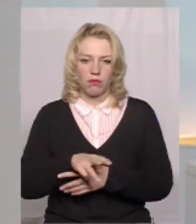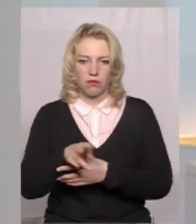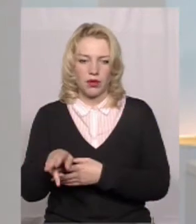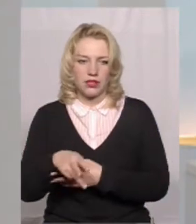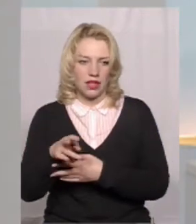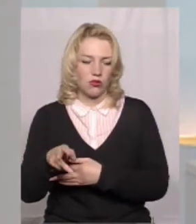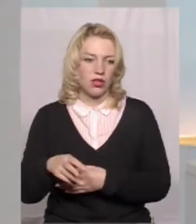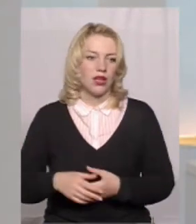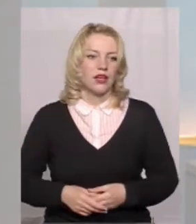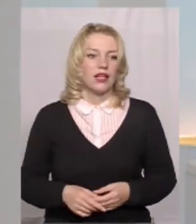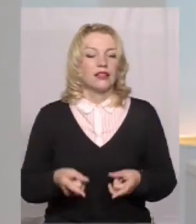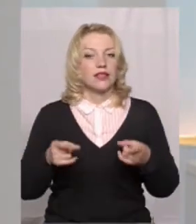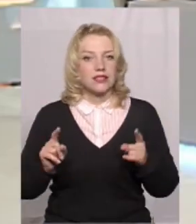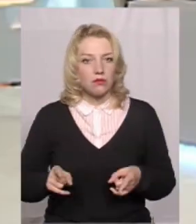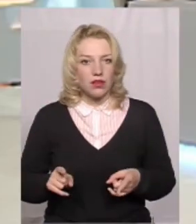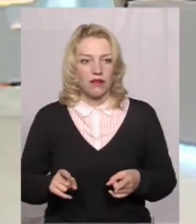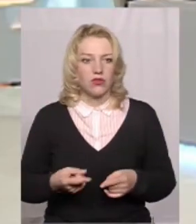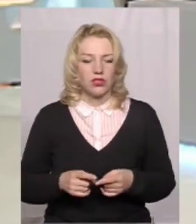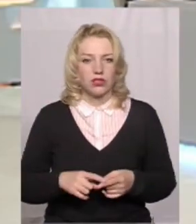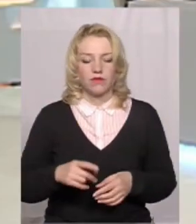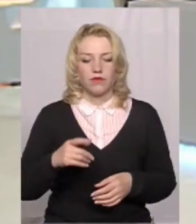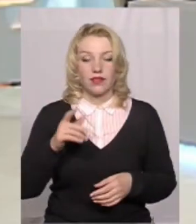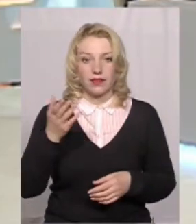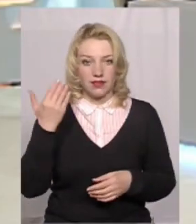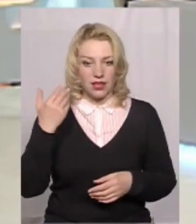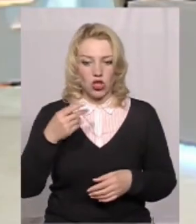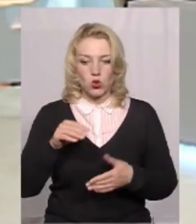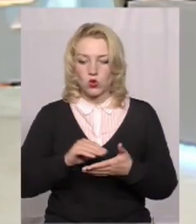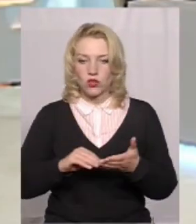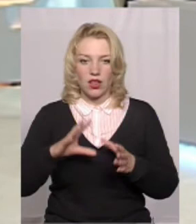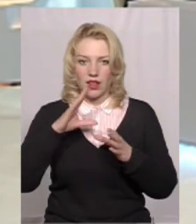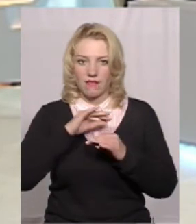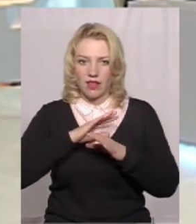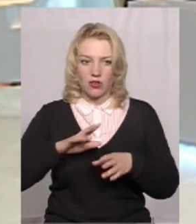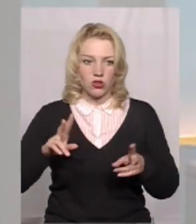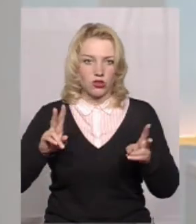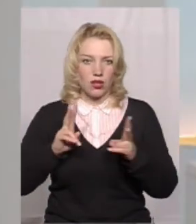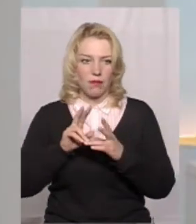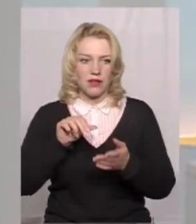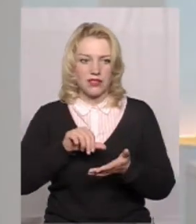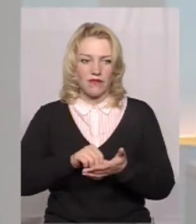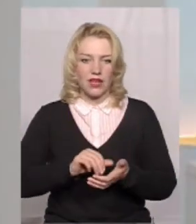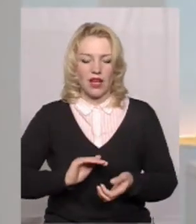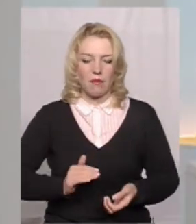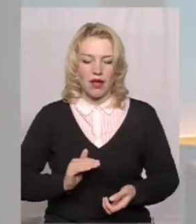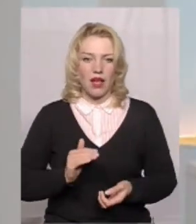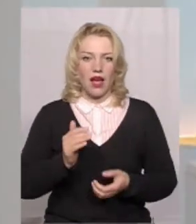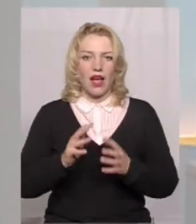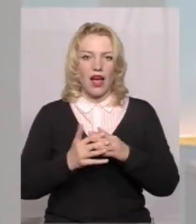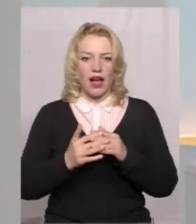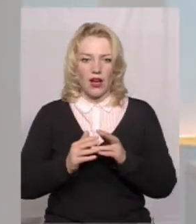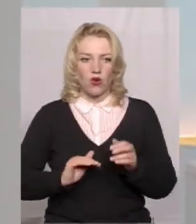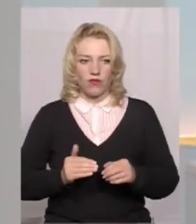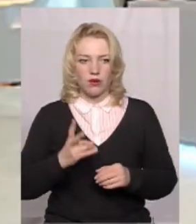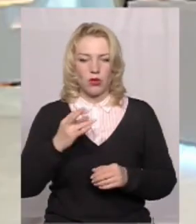Насправді, тоді нашим журналістам не вдалося зустрітися з представниками агрофірми, але ми